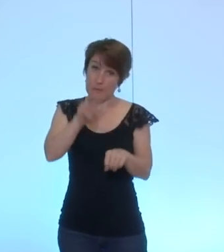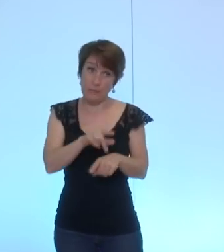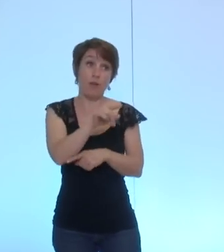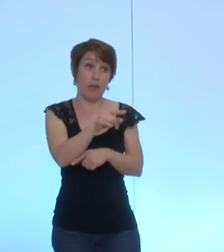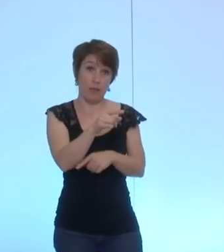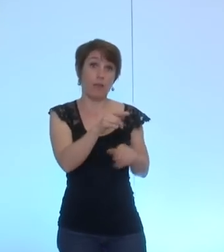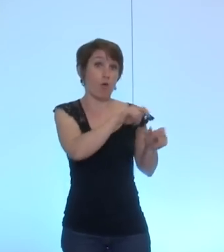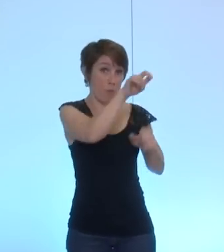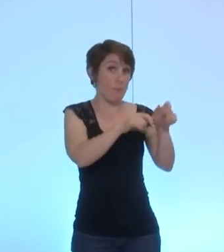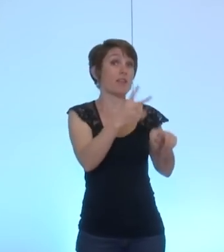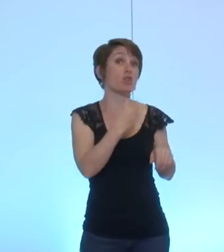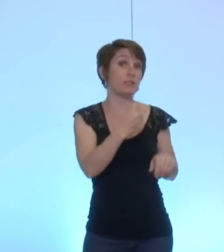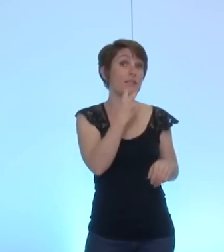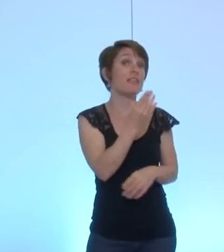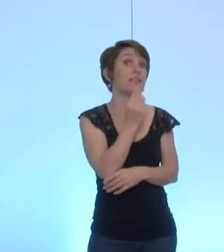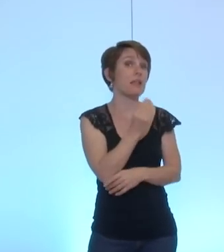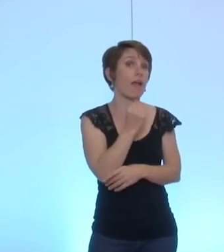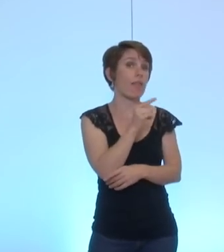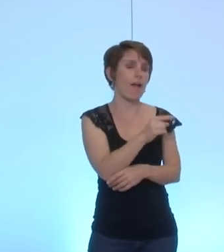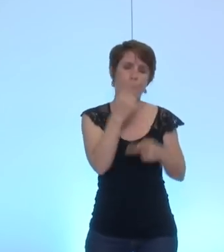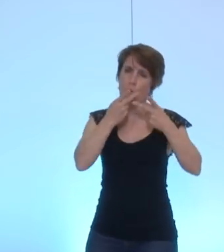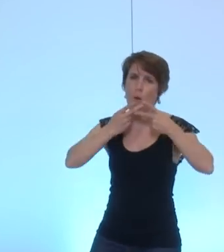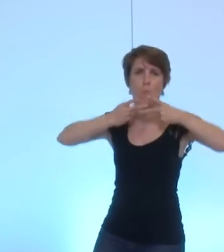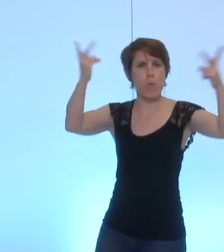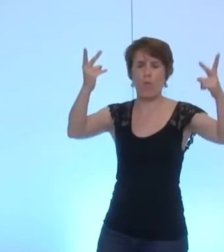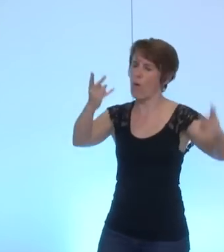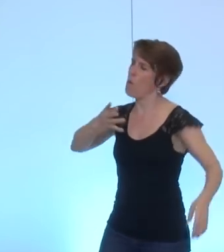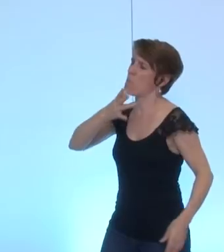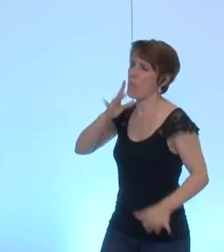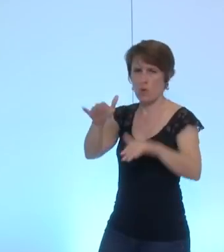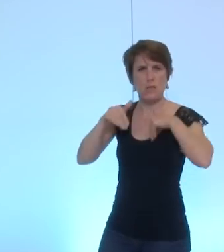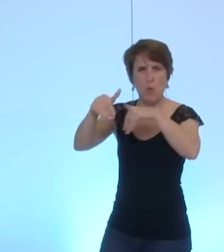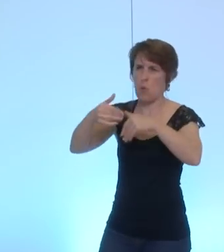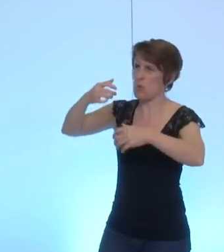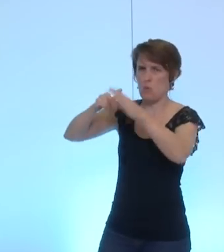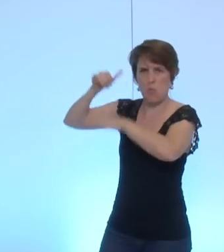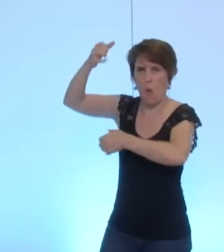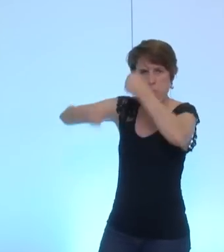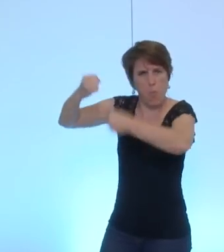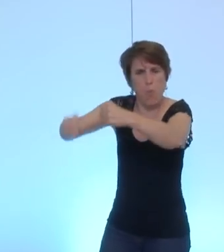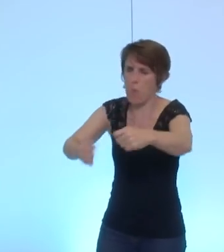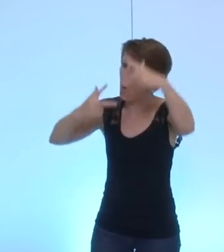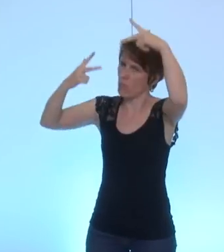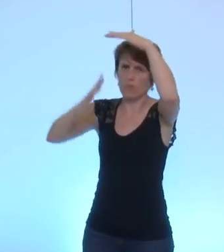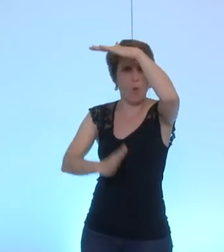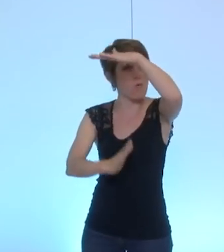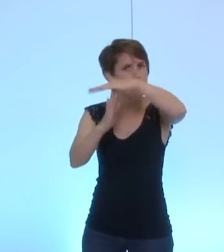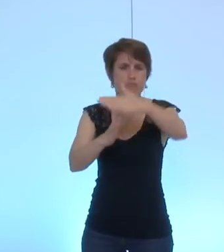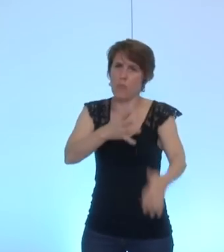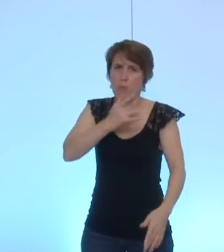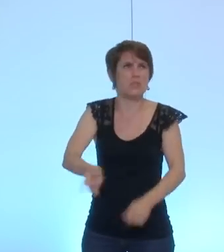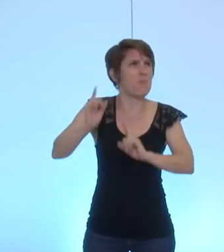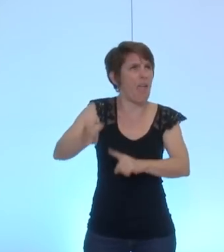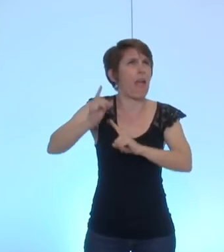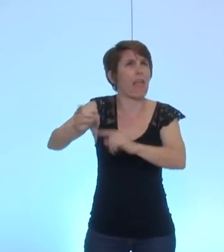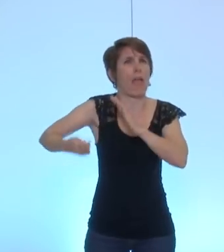expliquent clairement publiquement que cela n'est plus possible et que cette situation de guerre à outrance